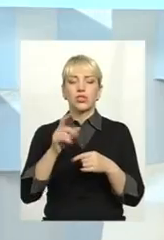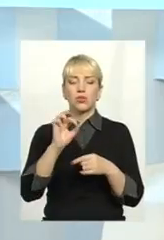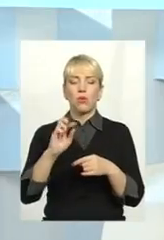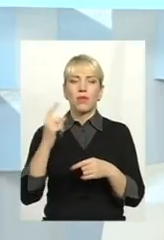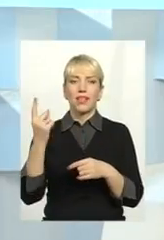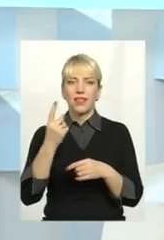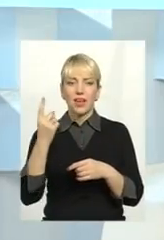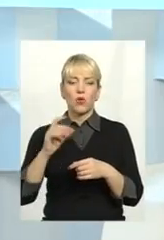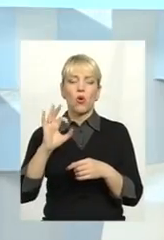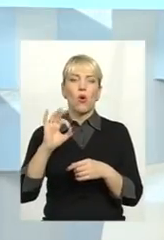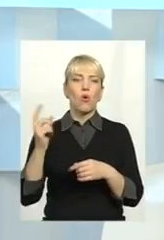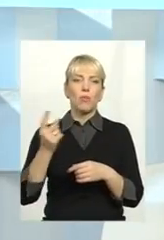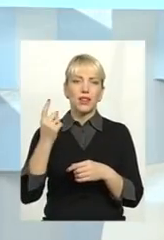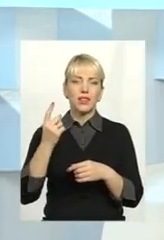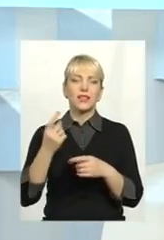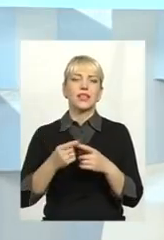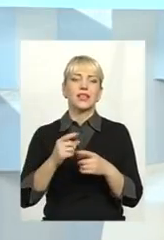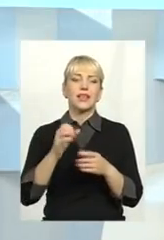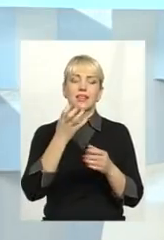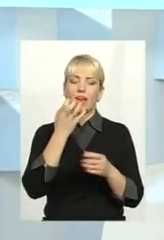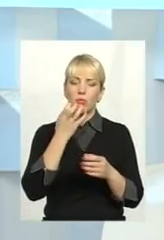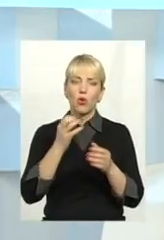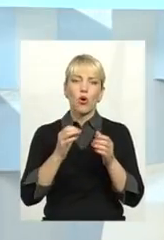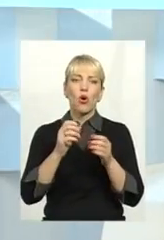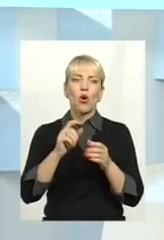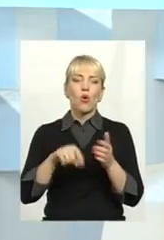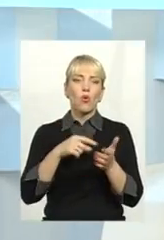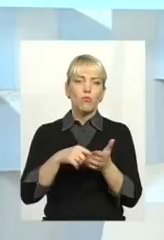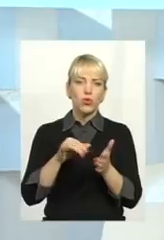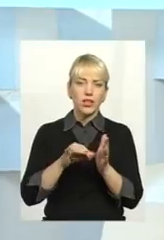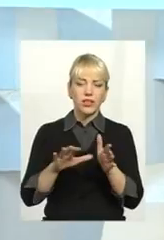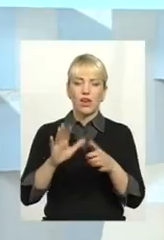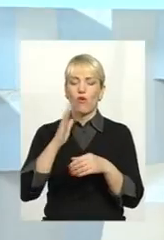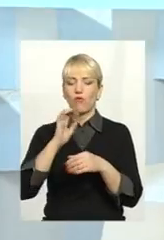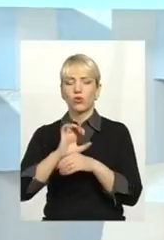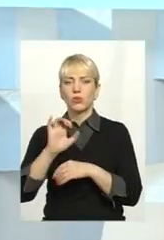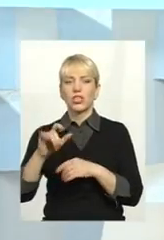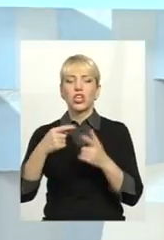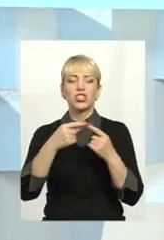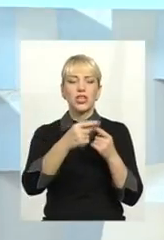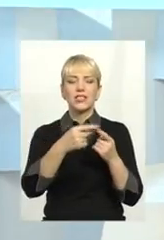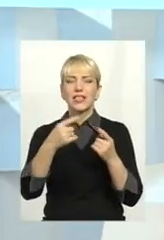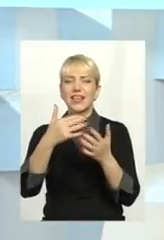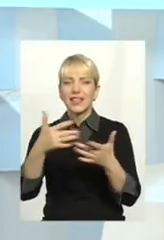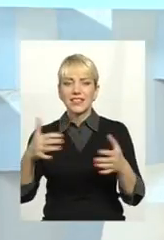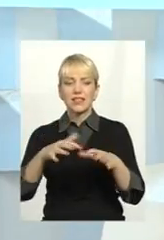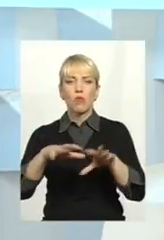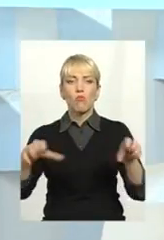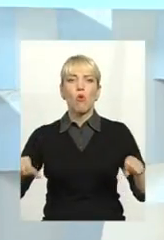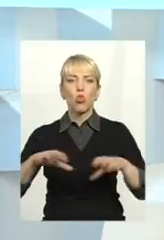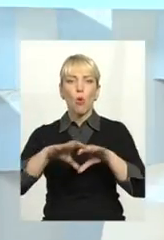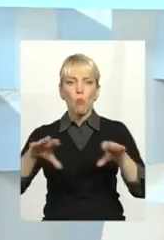обленерго, через теплокомунанерго, через водопостачання, через інші монополії енергетичні і комунальні,